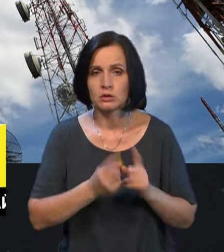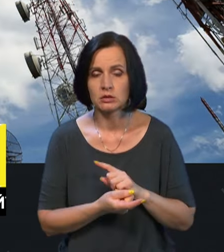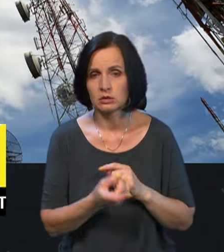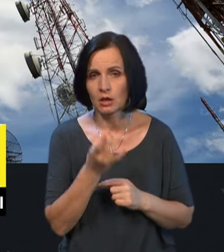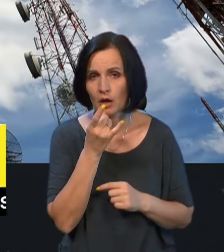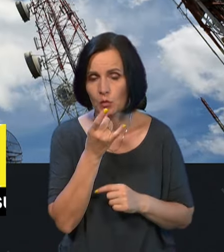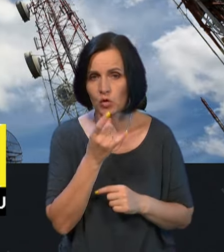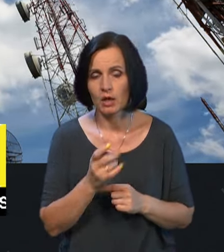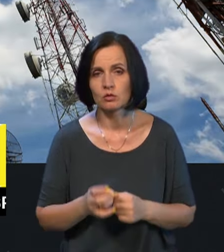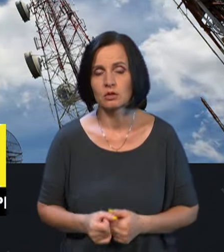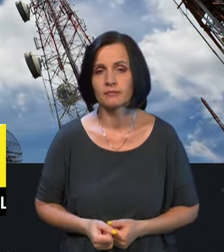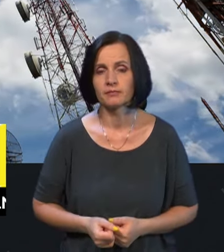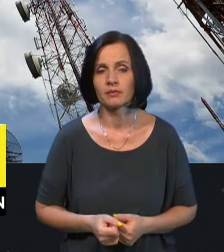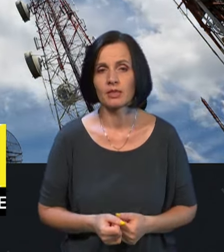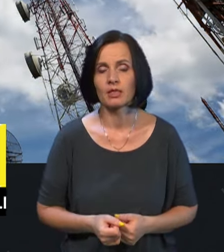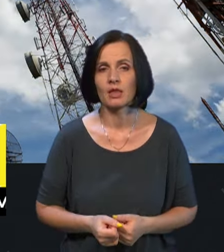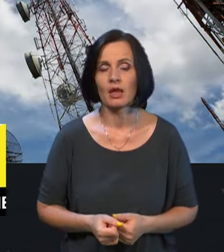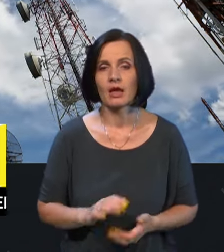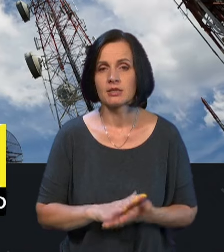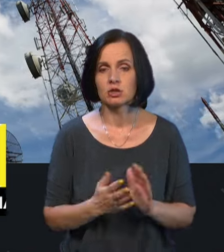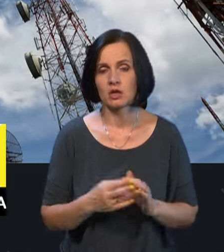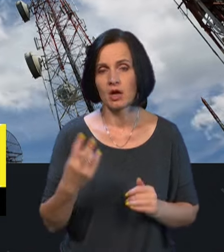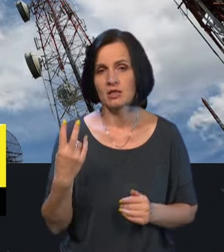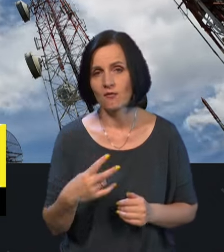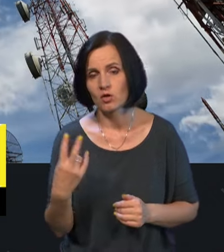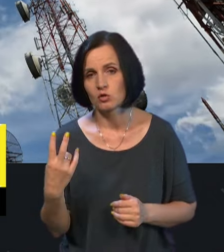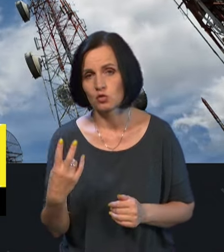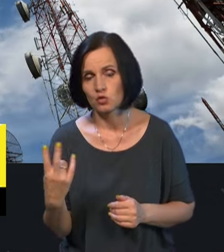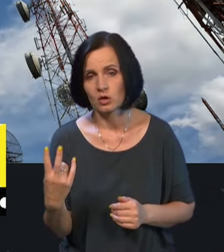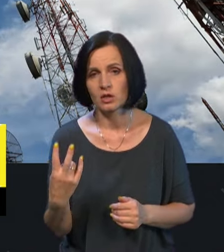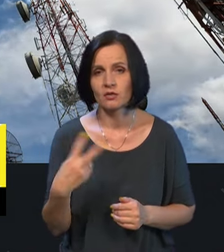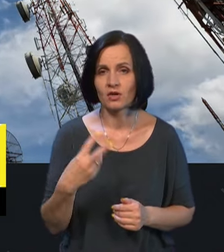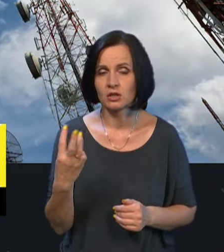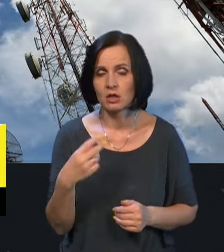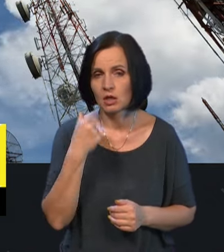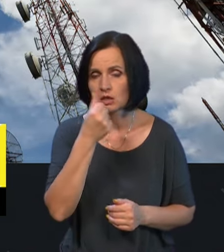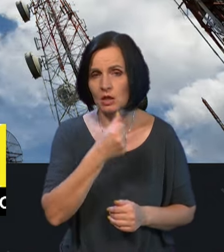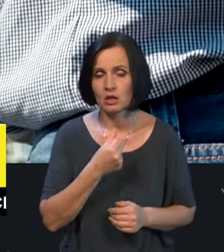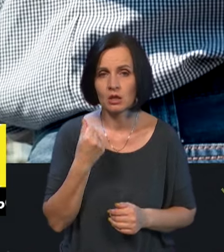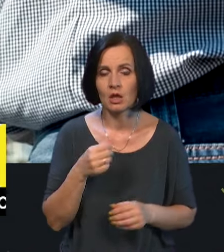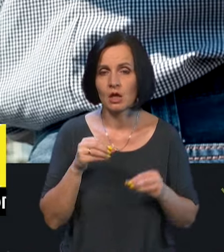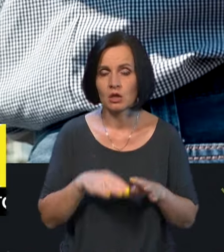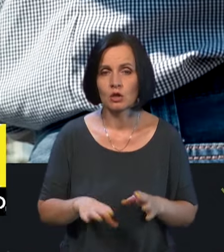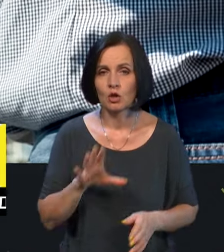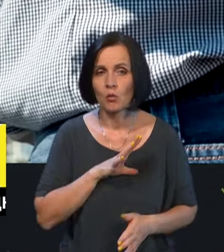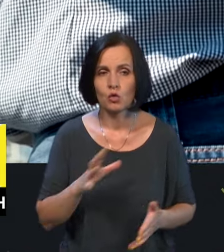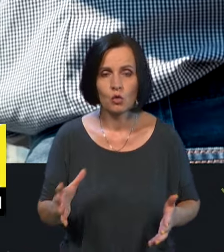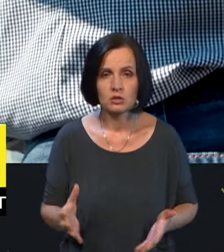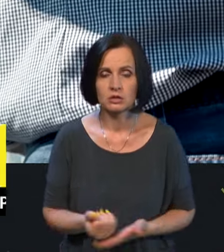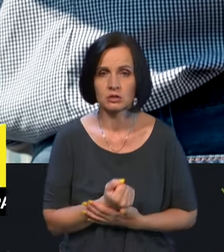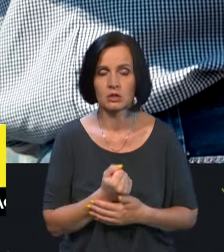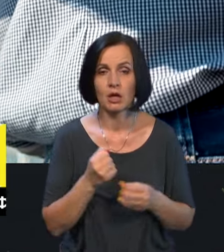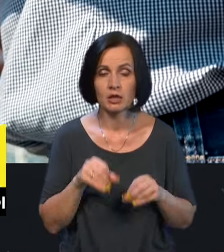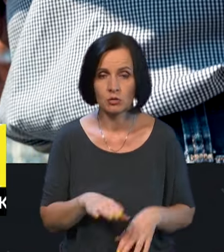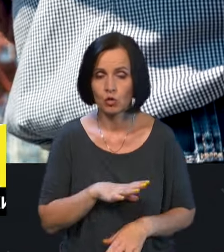станом на 2022-2023 рік рішення були знайдені, але,